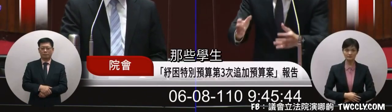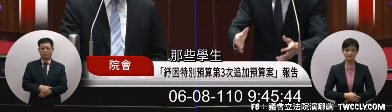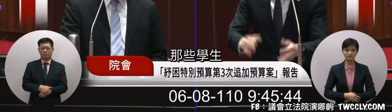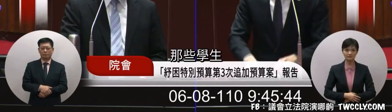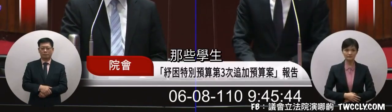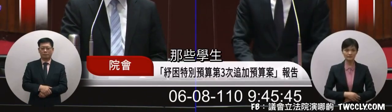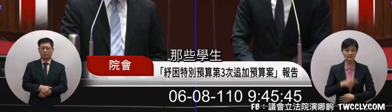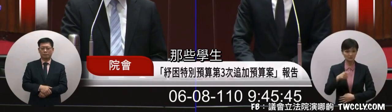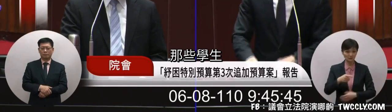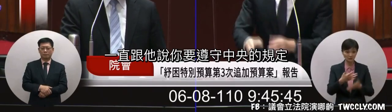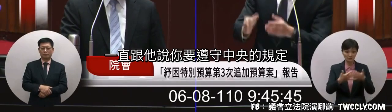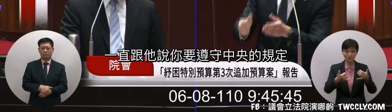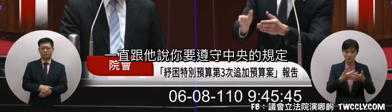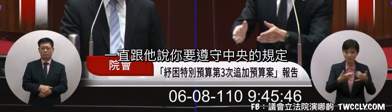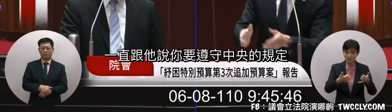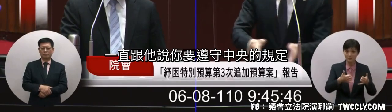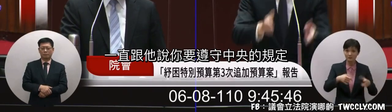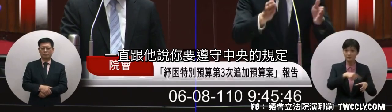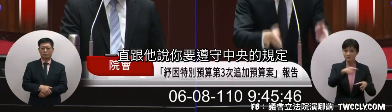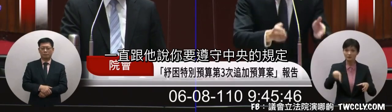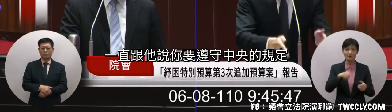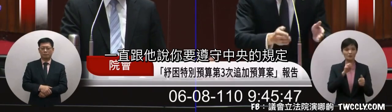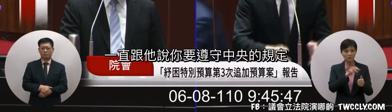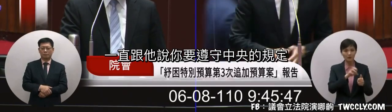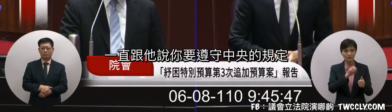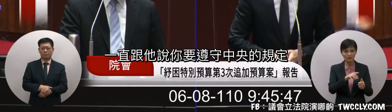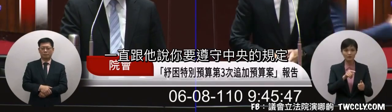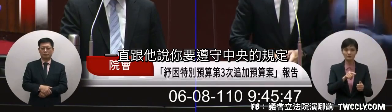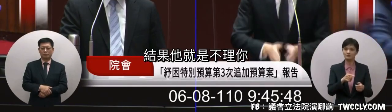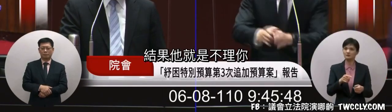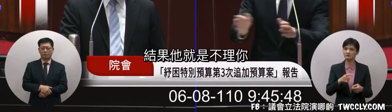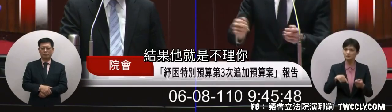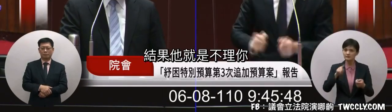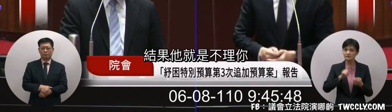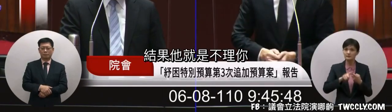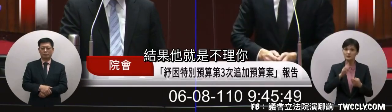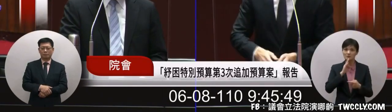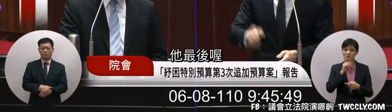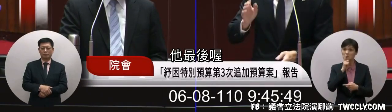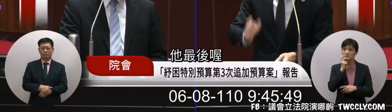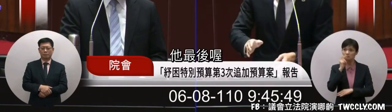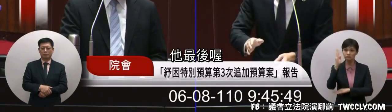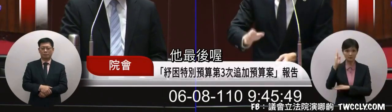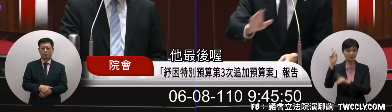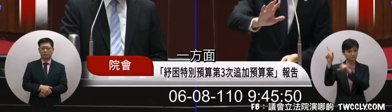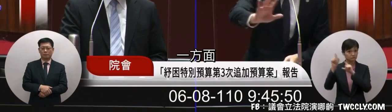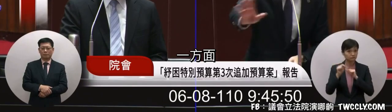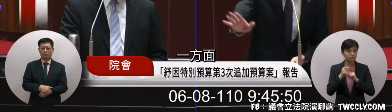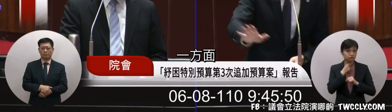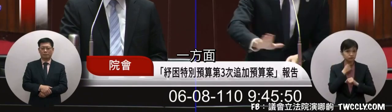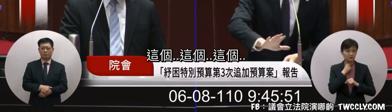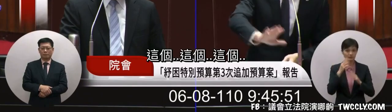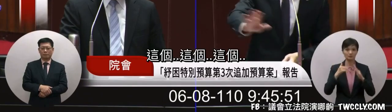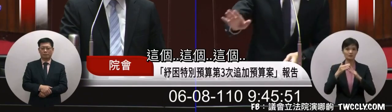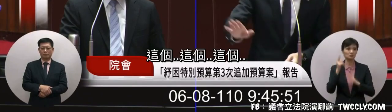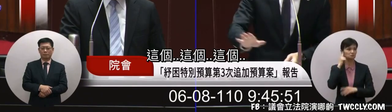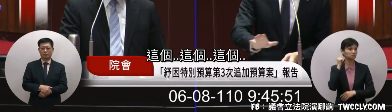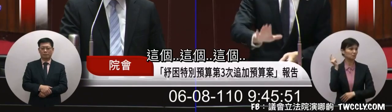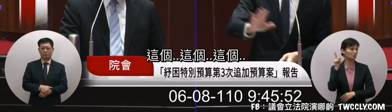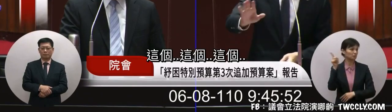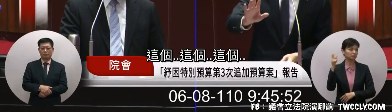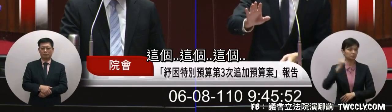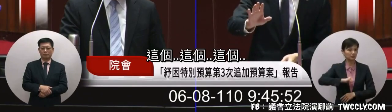那個學生我們一直跟他說你要準修中央的規定結果他就是不要參與他想要一方便這個